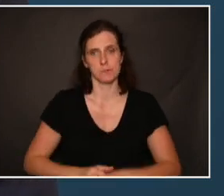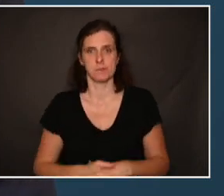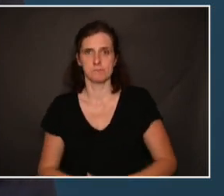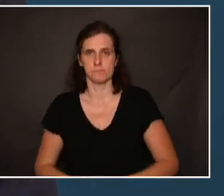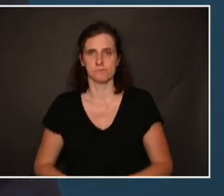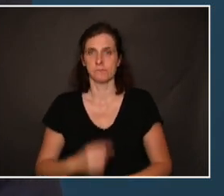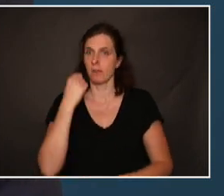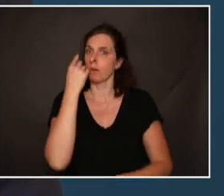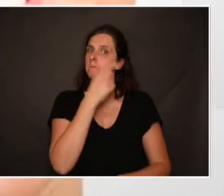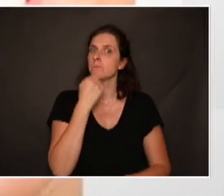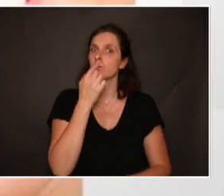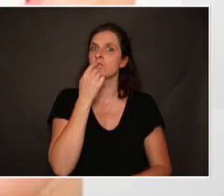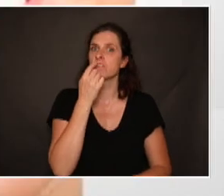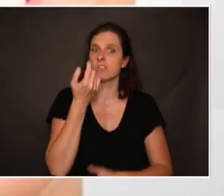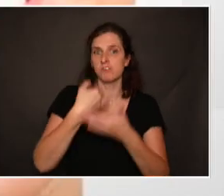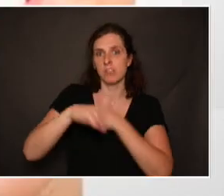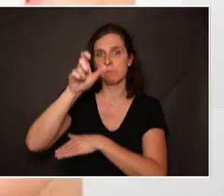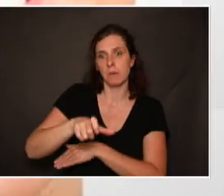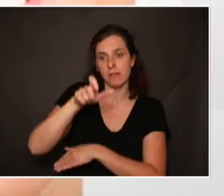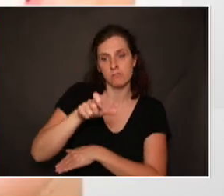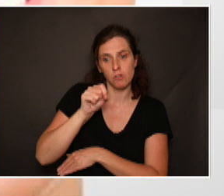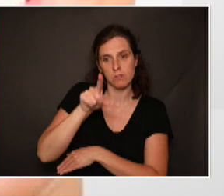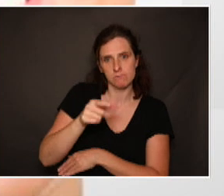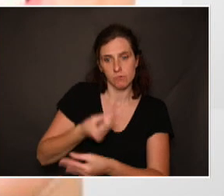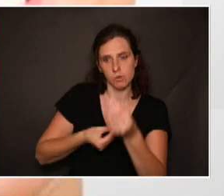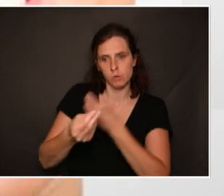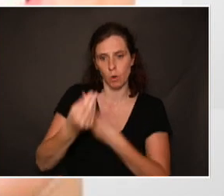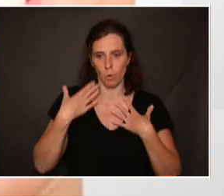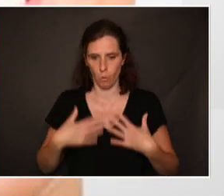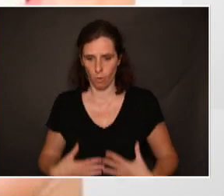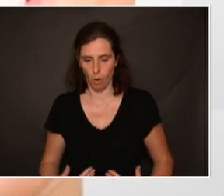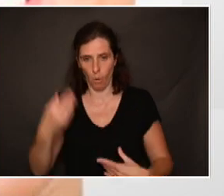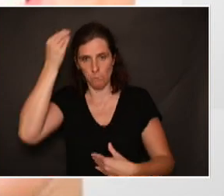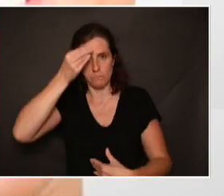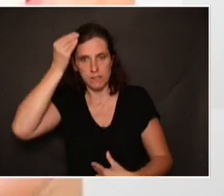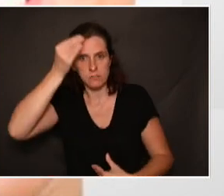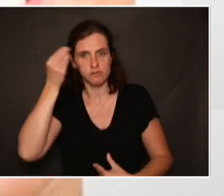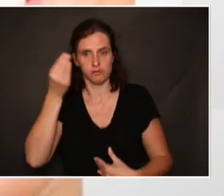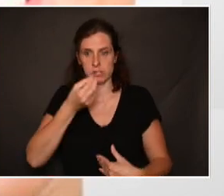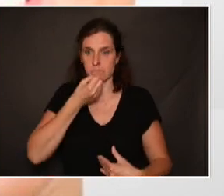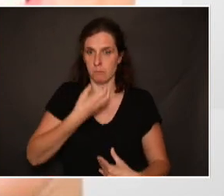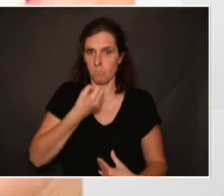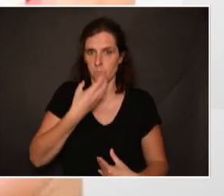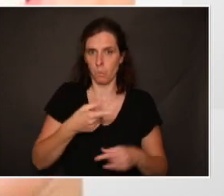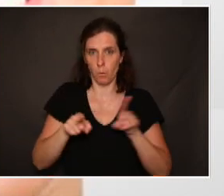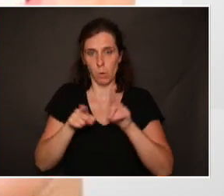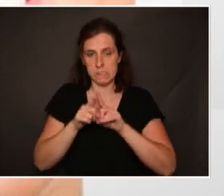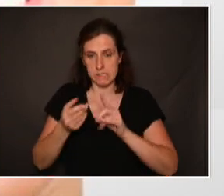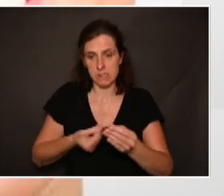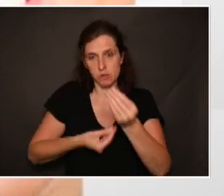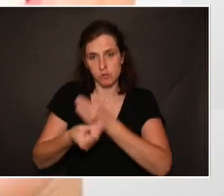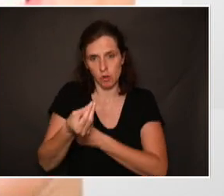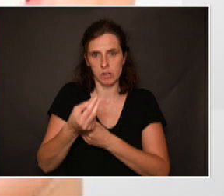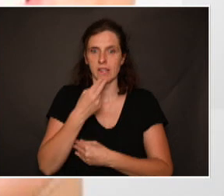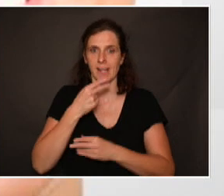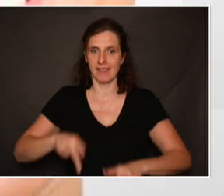La bouche et les dents chez la personne contribuent à leur bien-être physique et psychique et surtout permettent d'améliorer